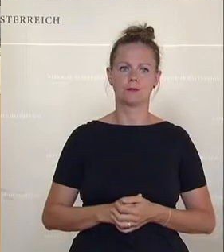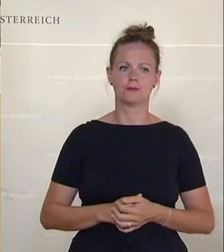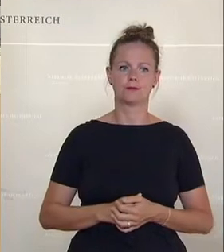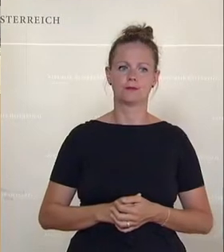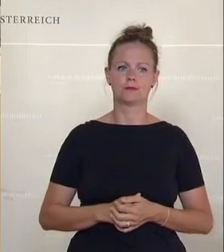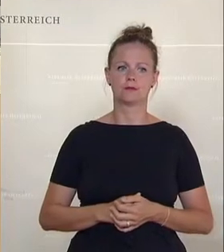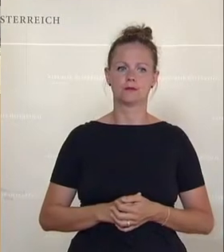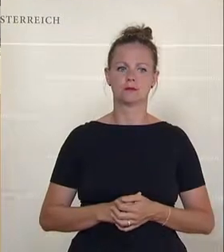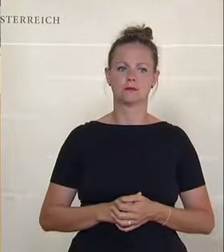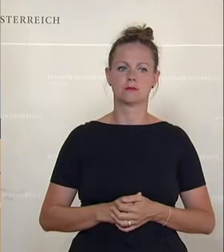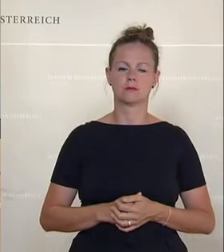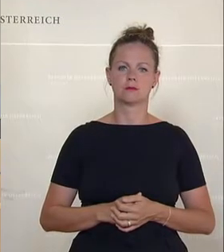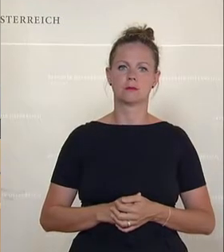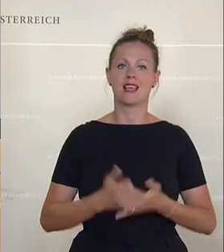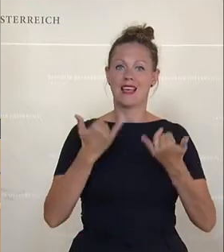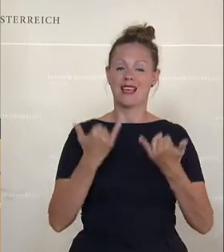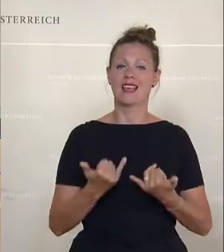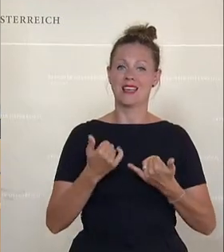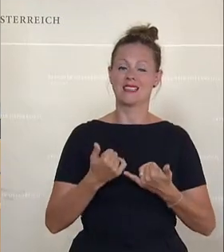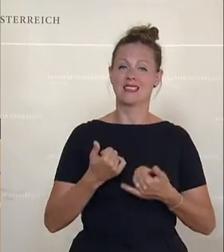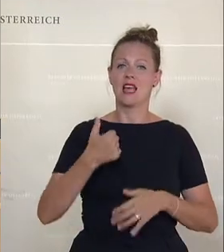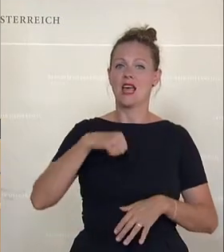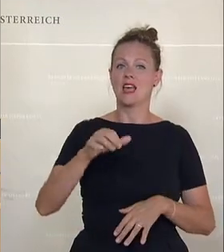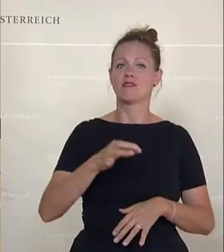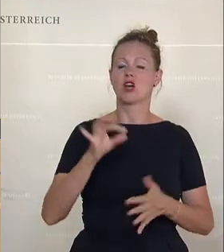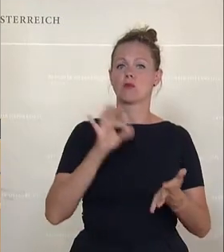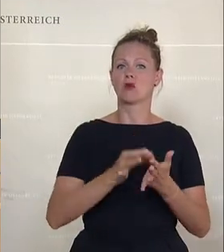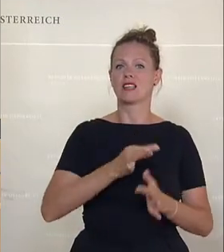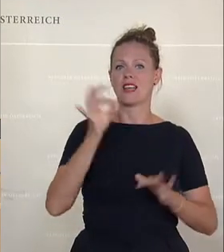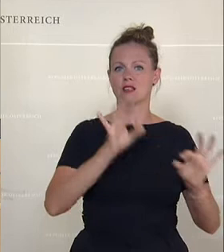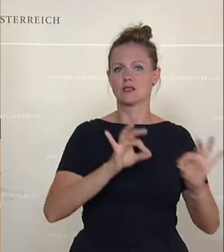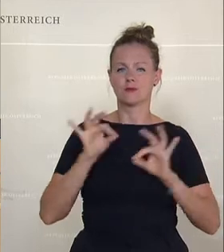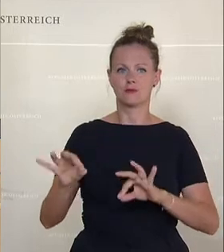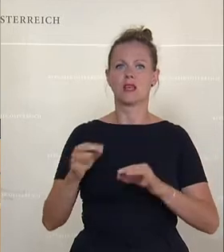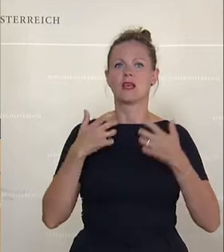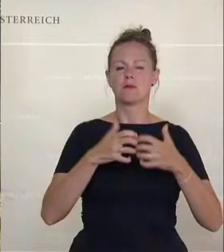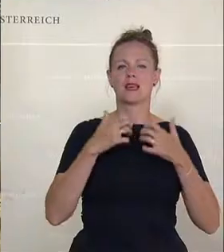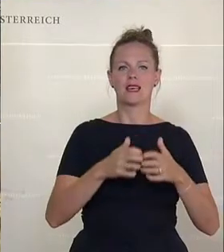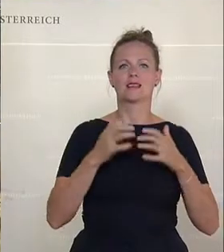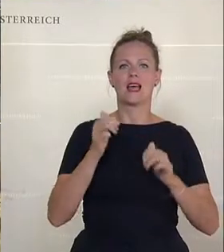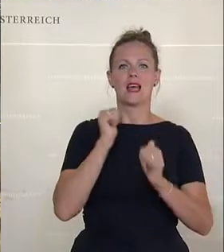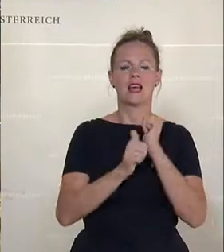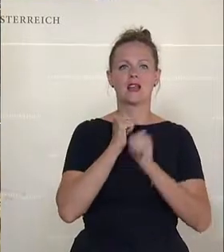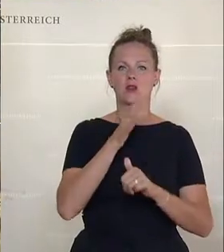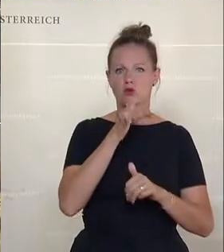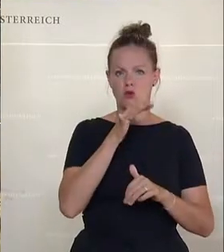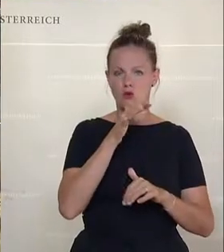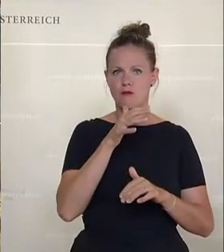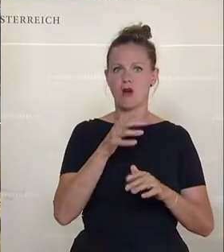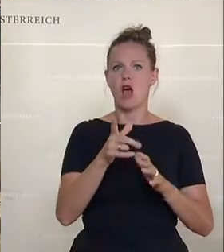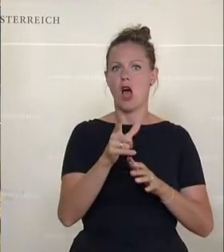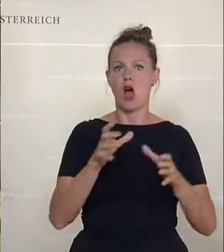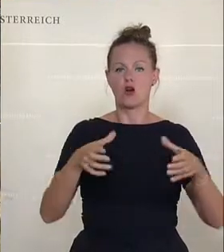Wir gelangen nun zum elften Punkt der Tagesordnung, Bericht des Rechnungshofausschusses über den Bericht der stetigen... Und wir wechseln in den